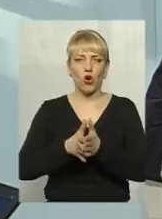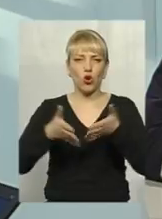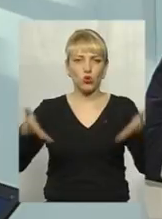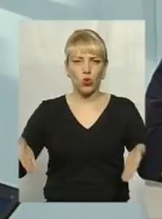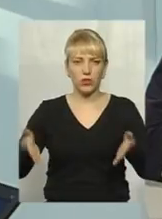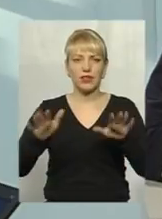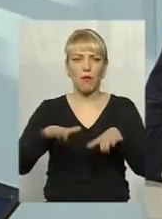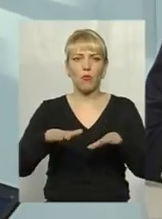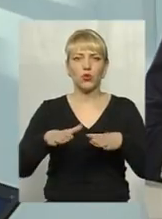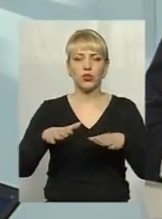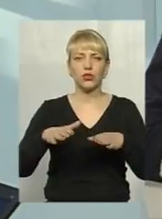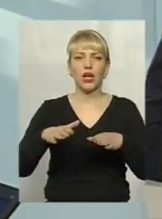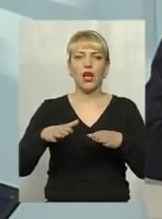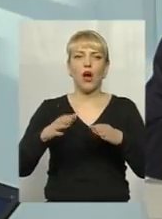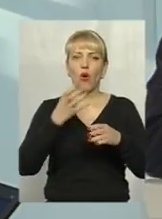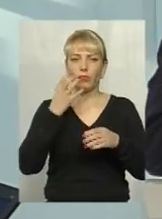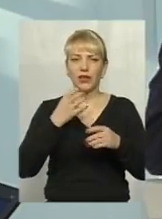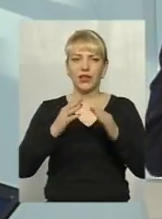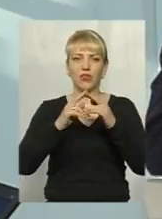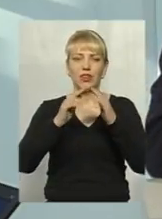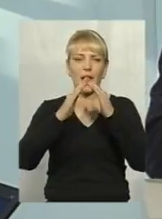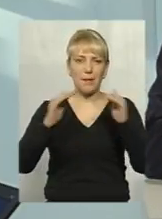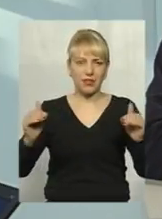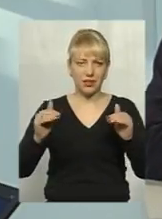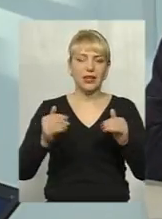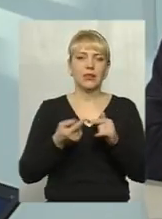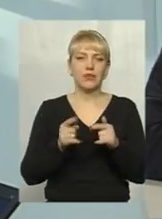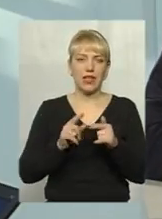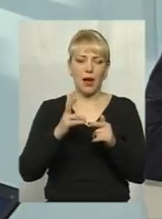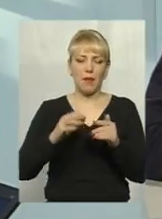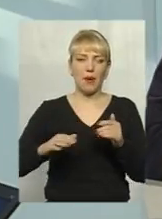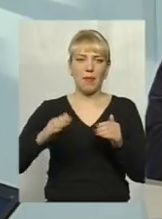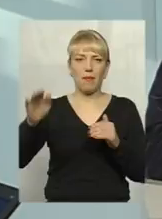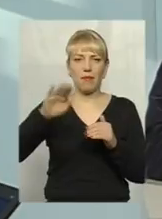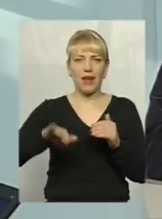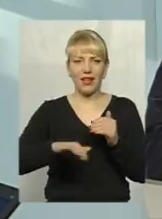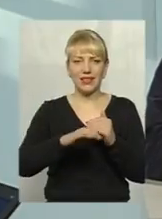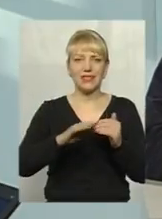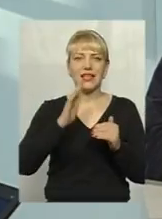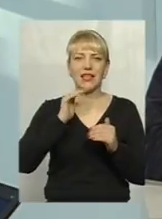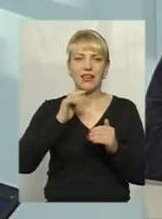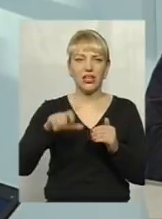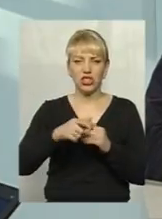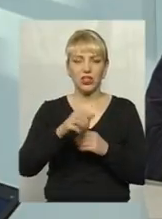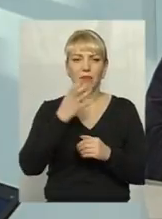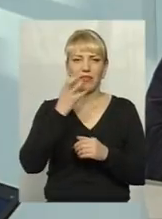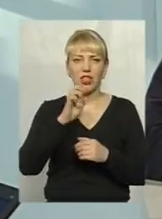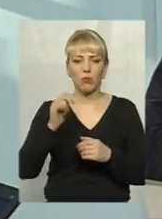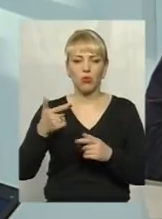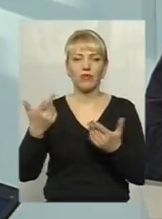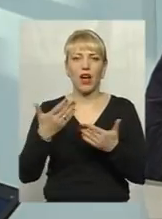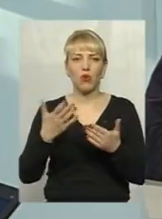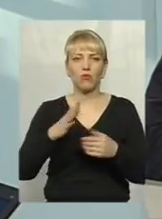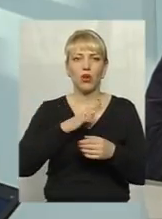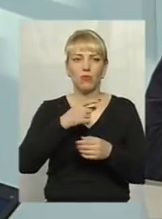пункт обігріву мобільний. Тобто це намет на березі річки Південний Буг, якому на вулиці мінус 20,